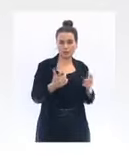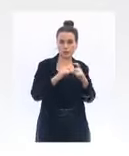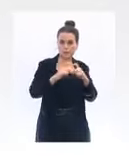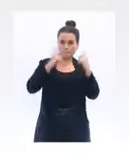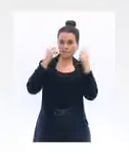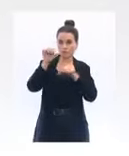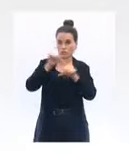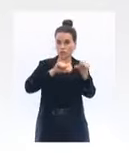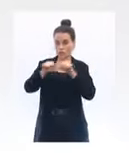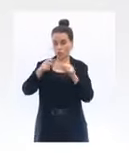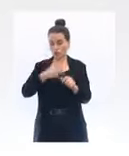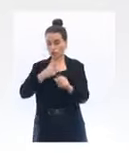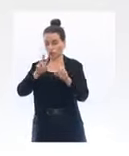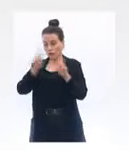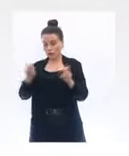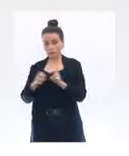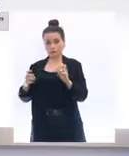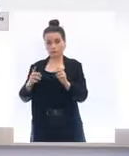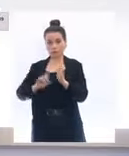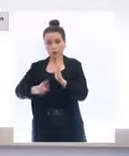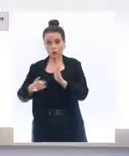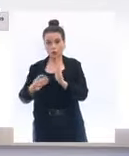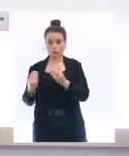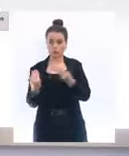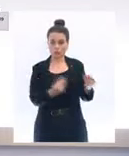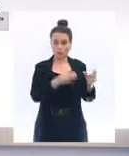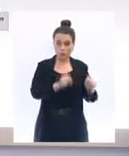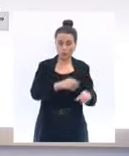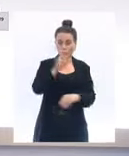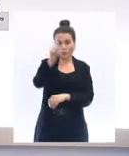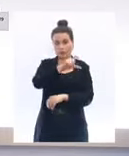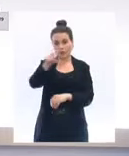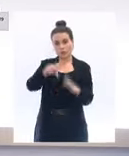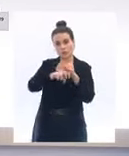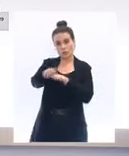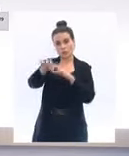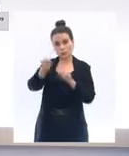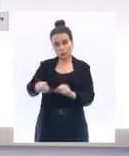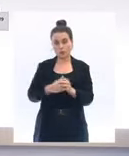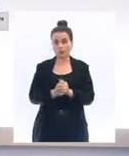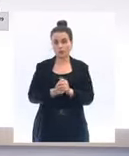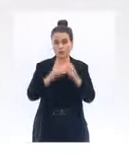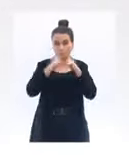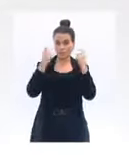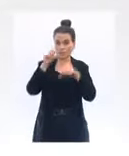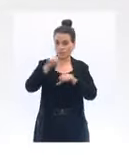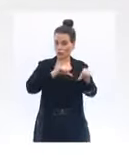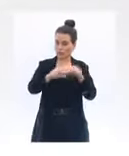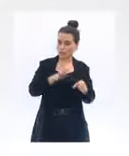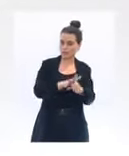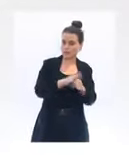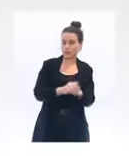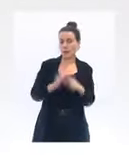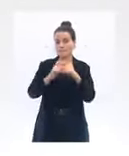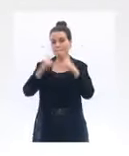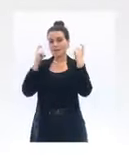prescrits et qu'ils peuvent aller chercher en pharmacie. Et donc, ils n'ont pas une recommandation de port de masque grand public, mais de masque chirurgical qui est suffisant. Le masque FFP2, c'est